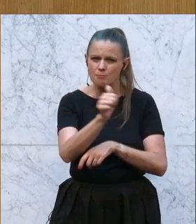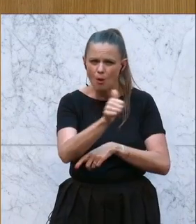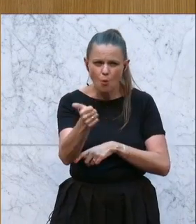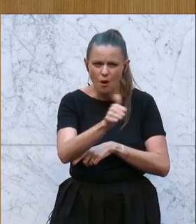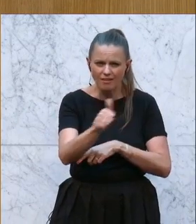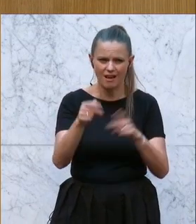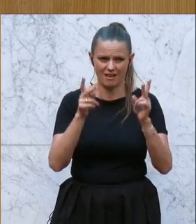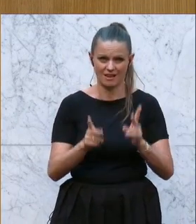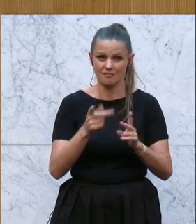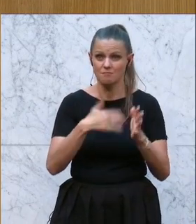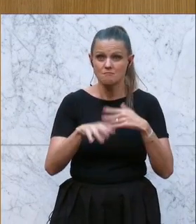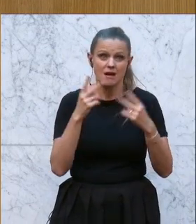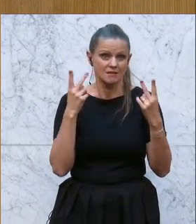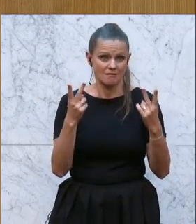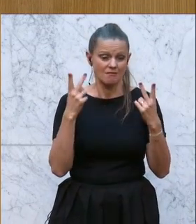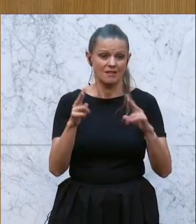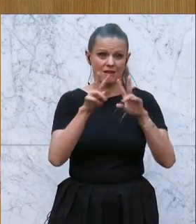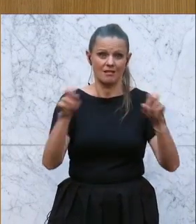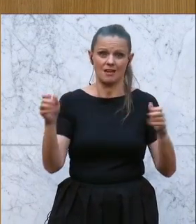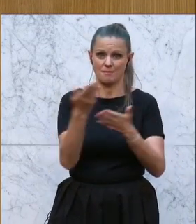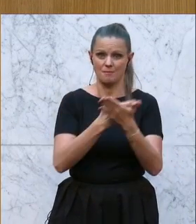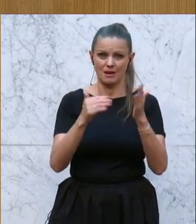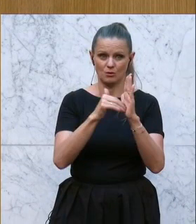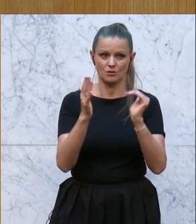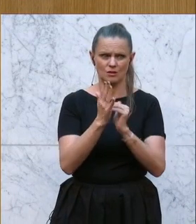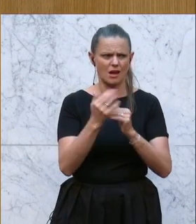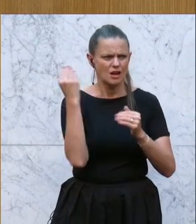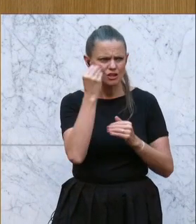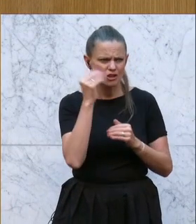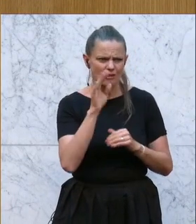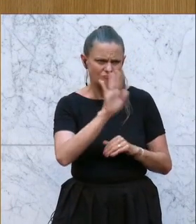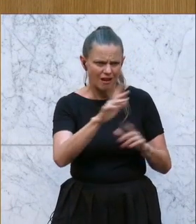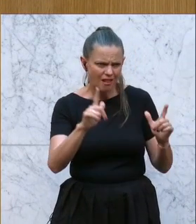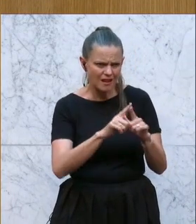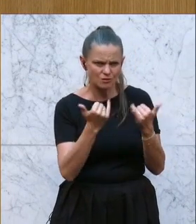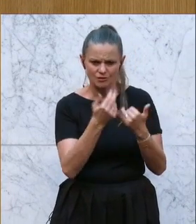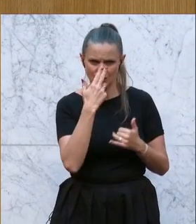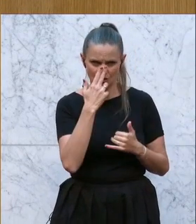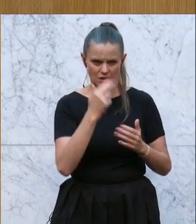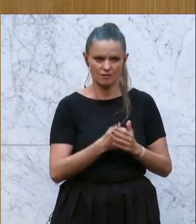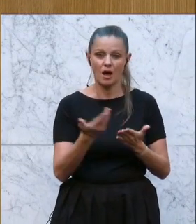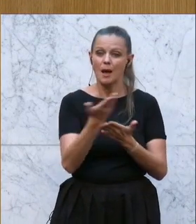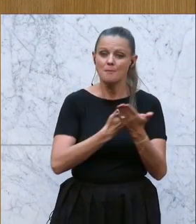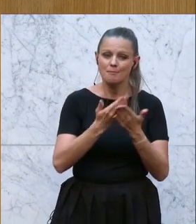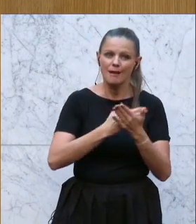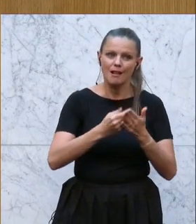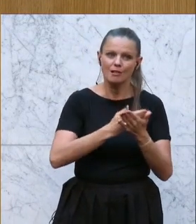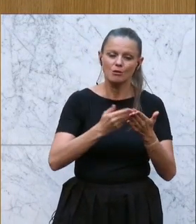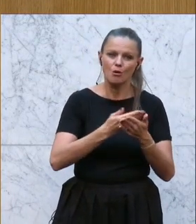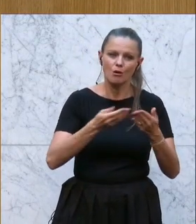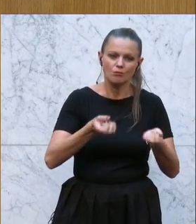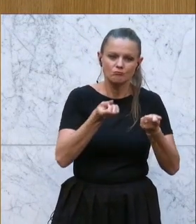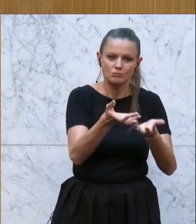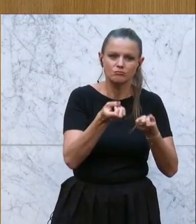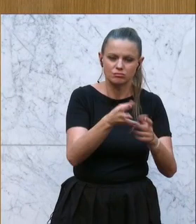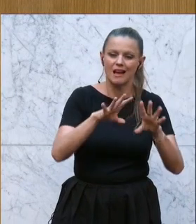machen? Und das sind die zentralen Punkte im Bildungssystem. Was muss eine Schule leisten, Herr Bundesminister? Schule muss Bildung vermitteln, Schule muss